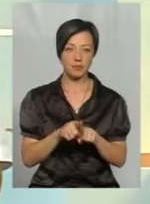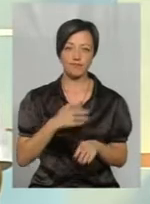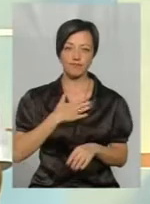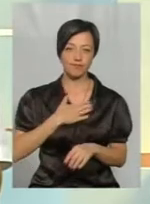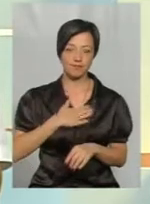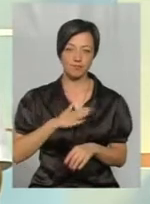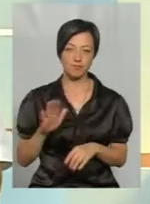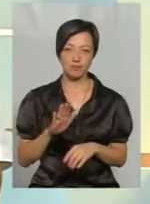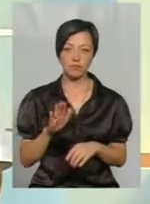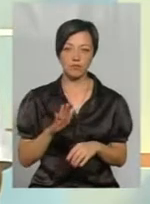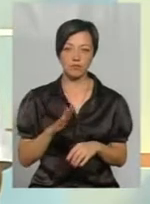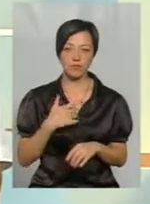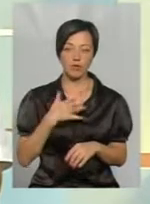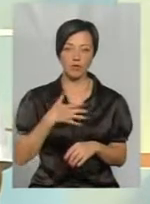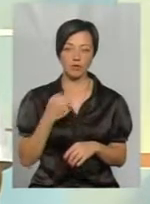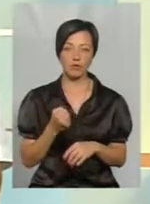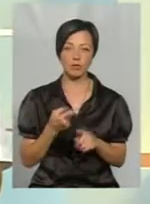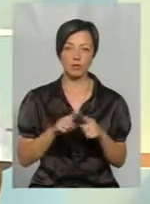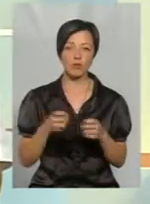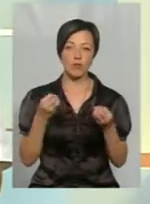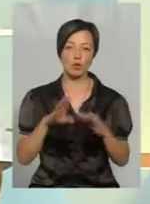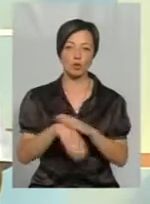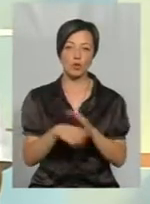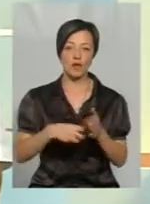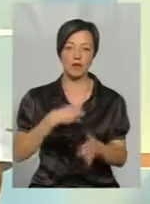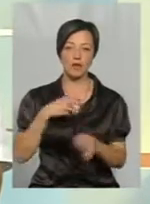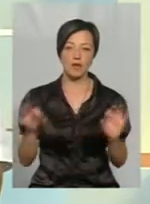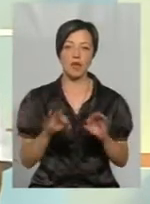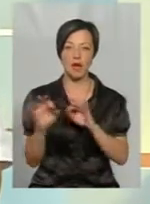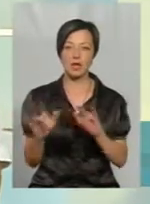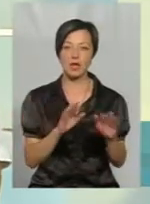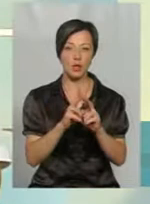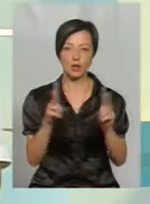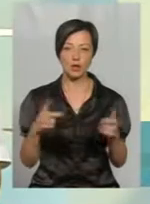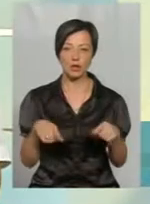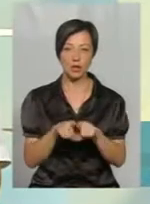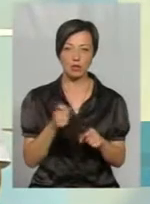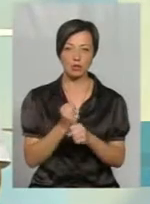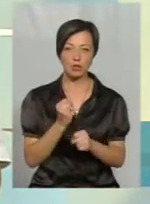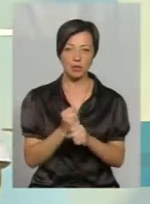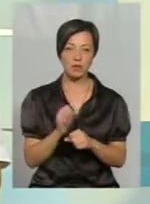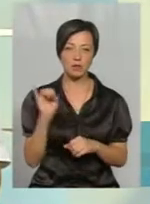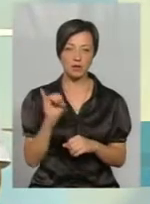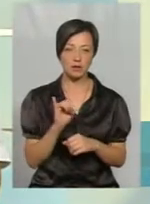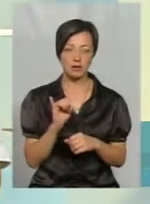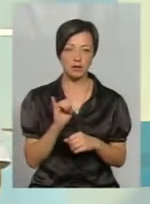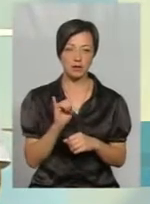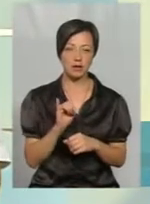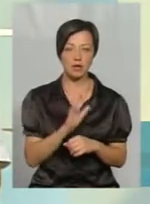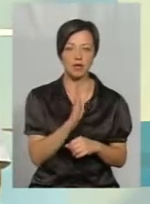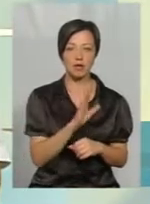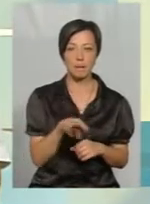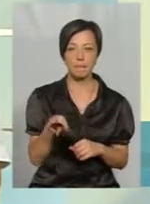влаштовує, тому що це просто відписка, ніяких дій ніхто так і не зробив. І Вадим